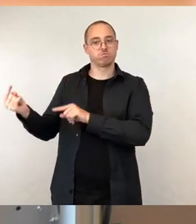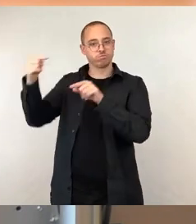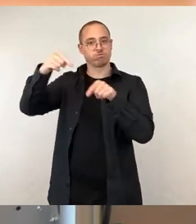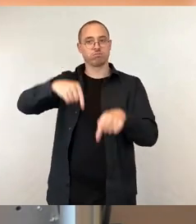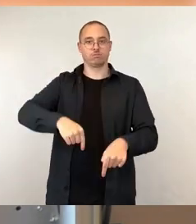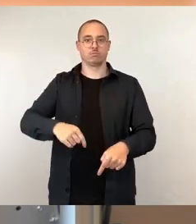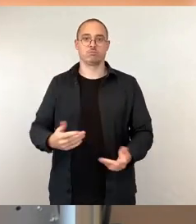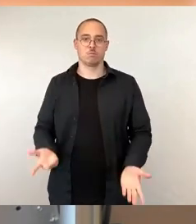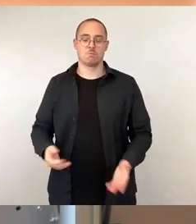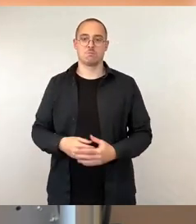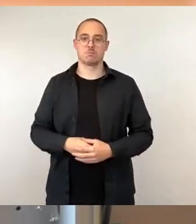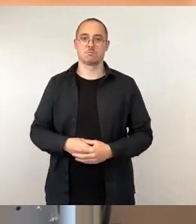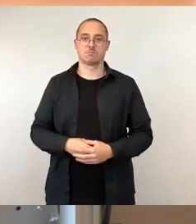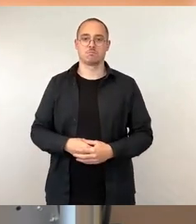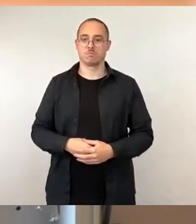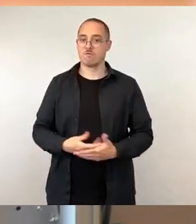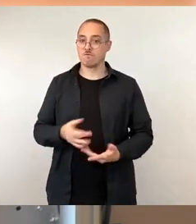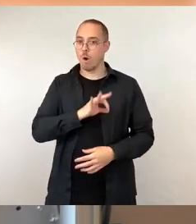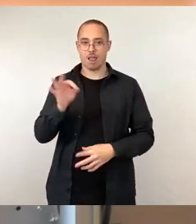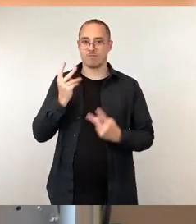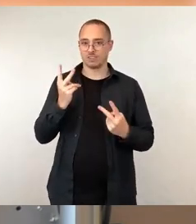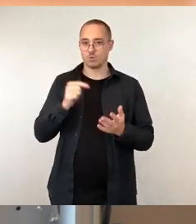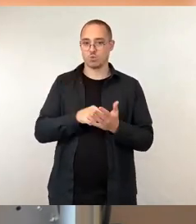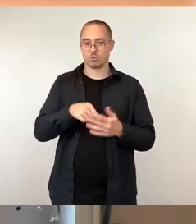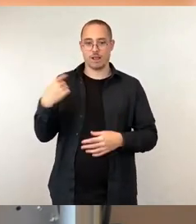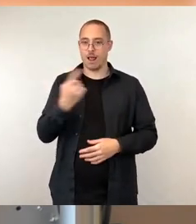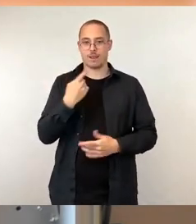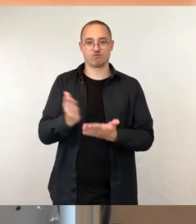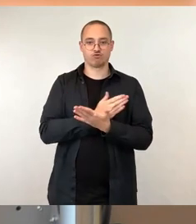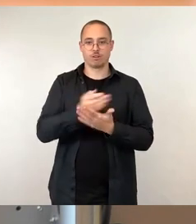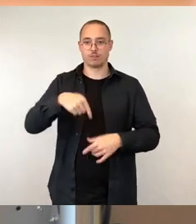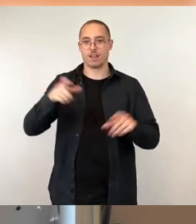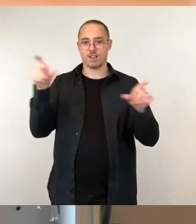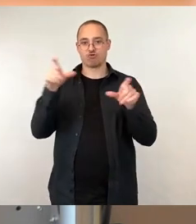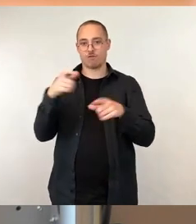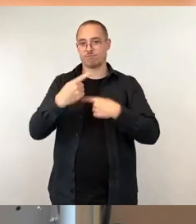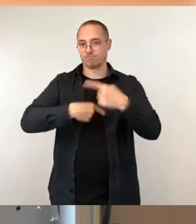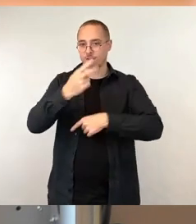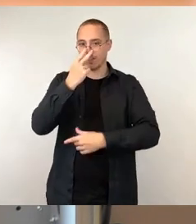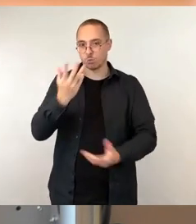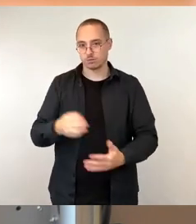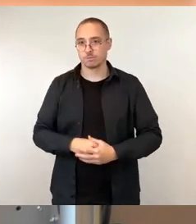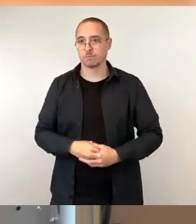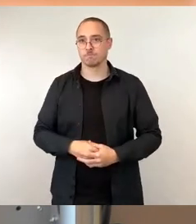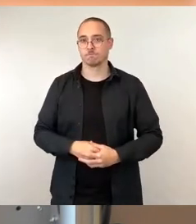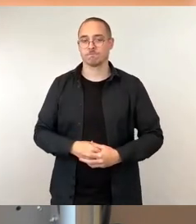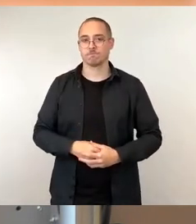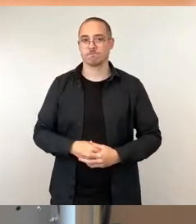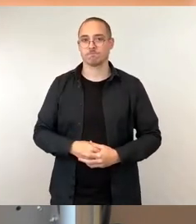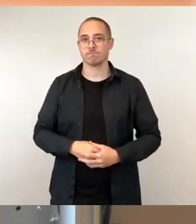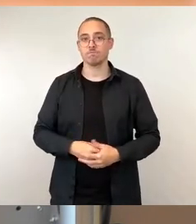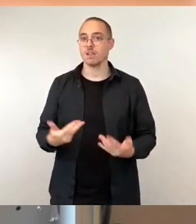gemeinsam passiert. Und Integration findet an unterschiedlichen Orten statt,